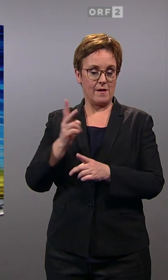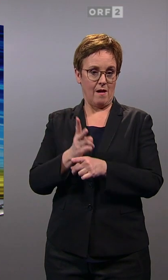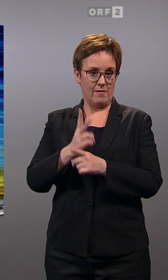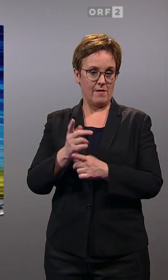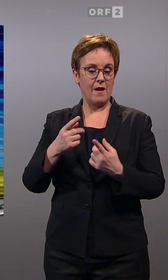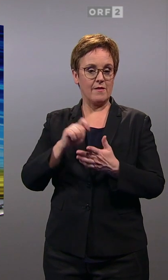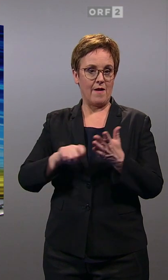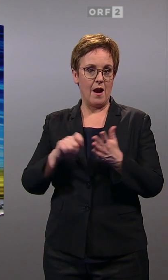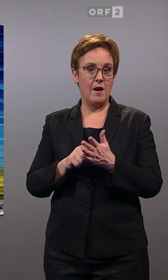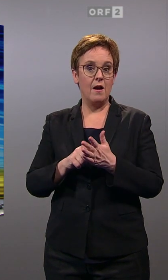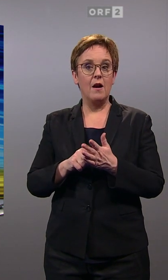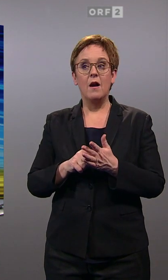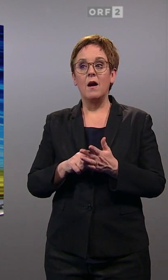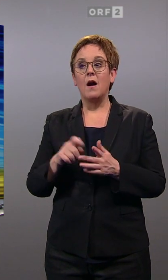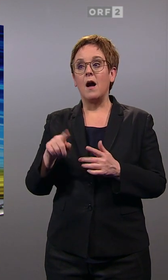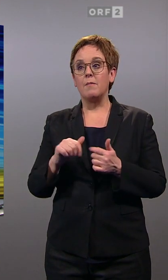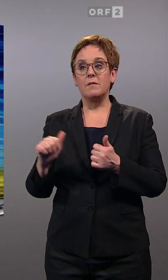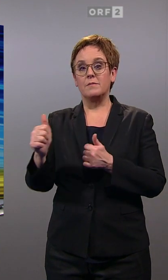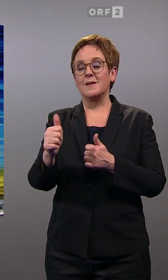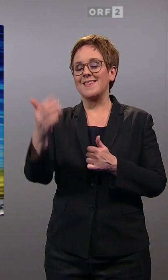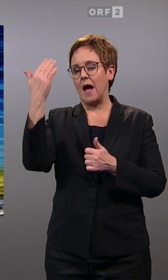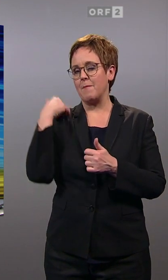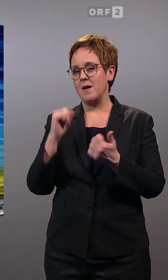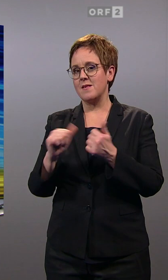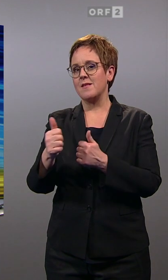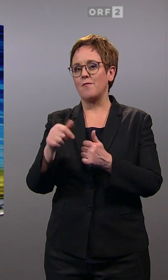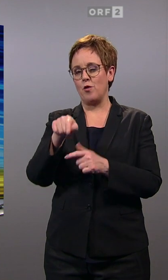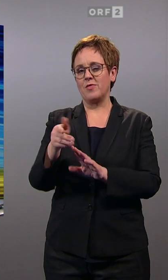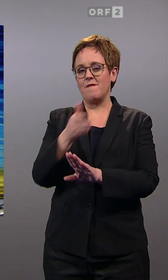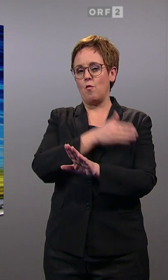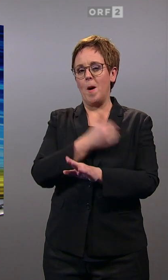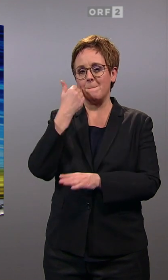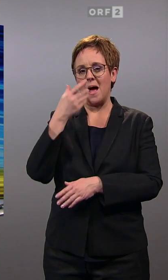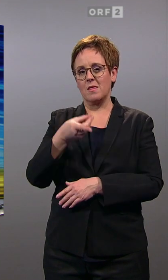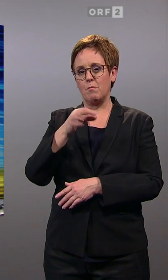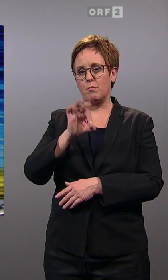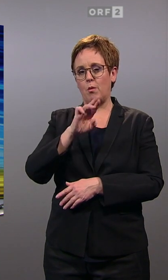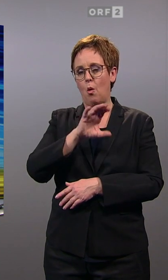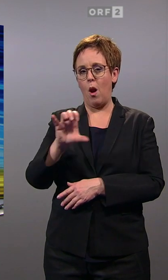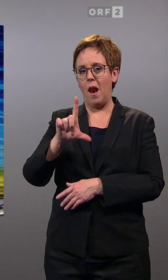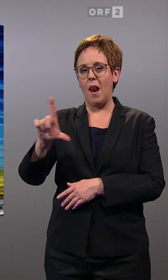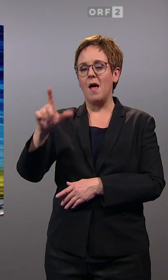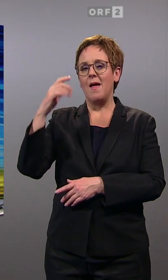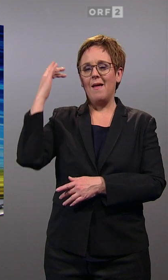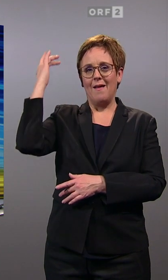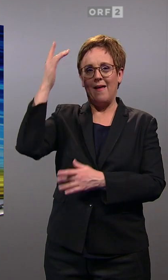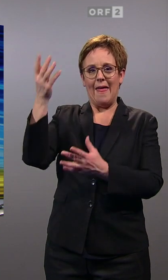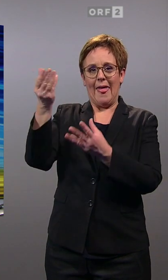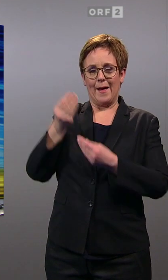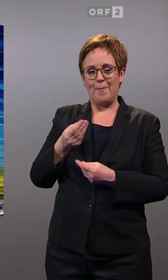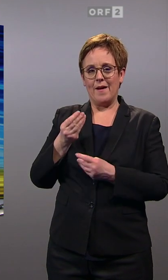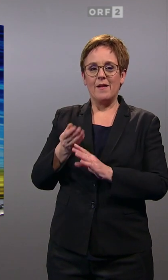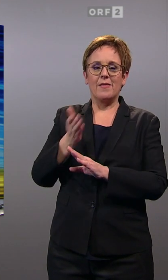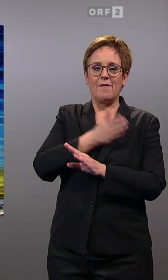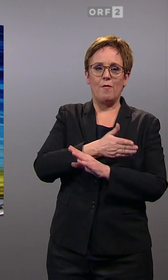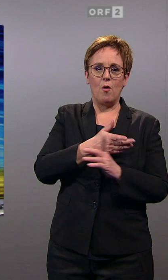Wahl. Bevor sie aber ganz nach vorne rückte und das Erbe Erwin Prölls antreten konnte, musste sie sich erst mit organisatorischer Arbeit im